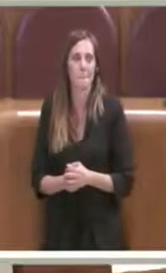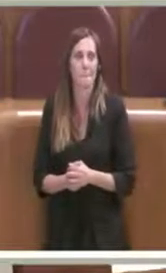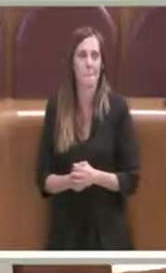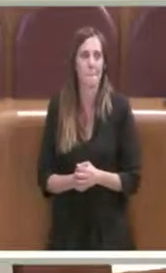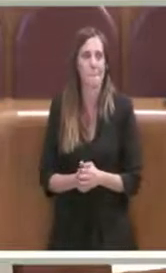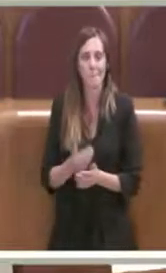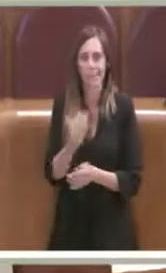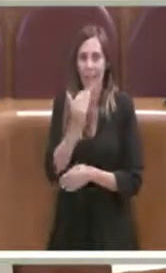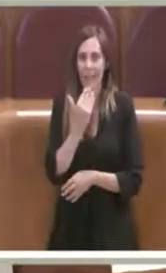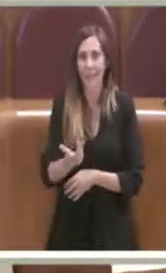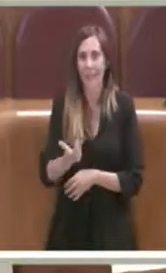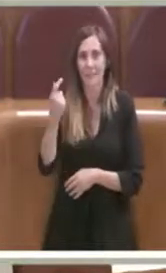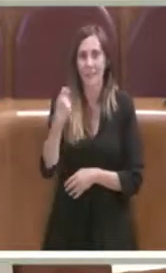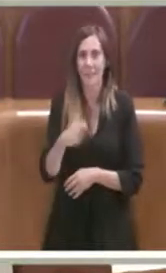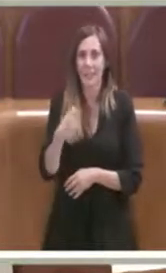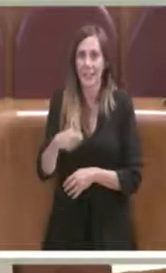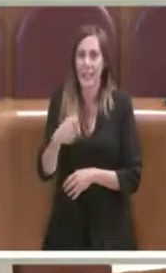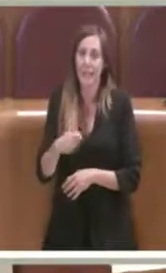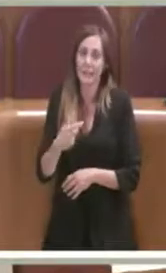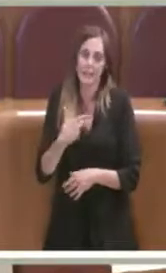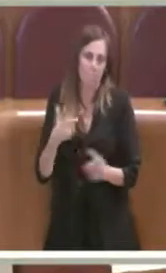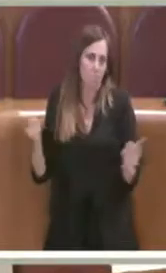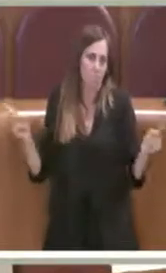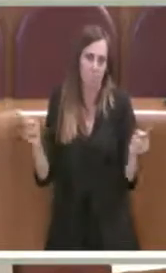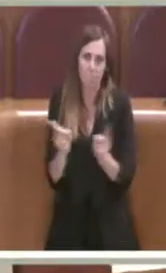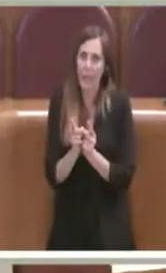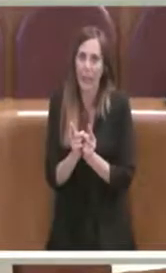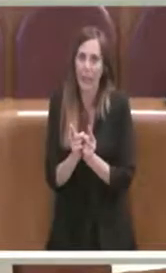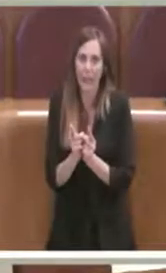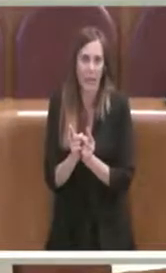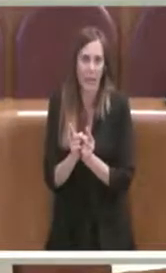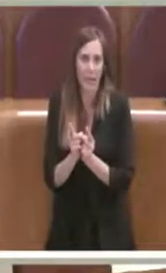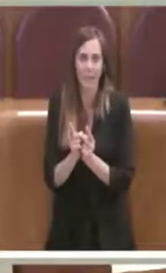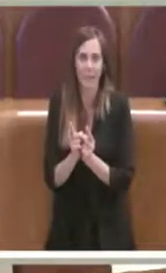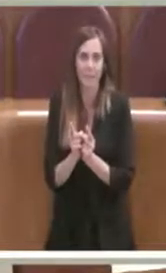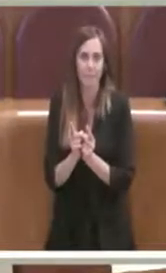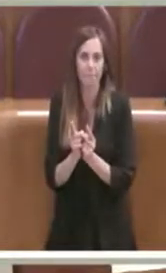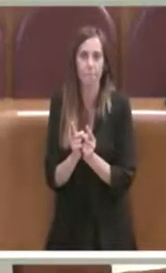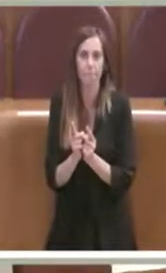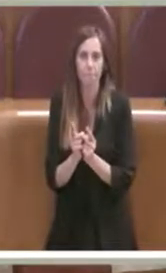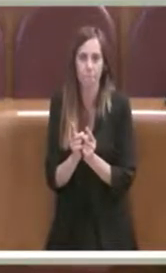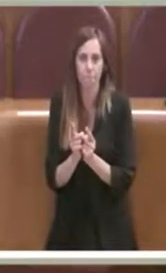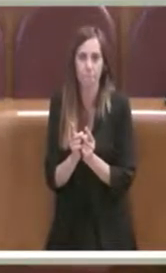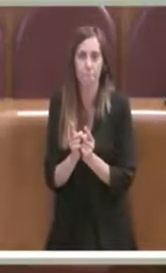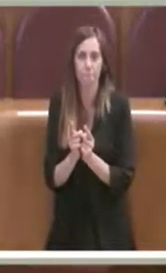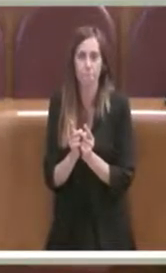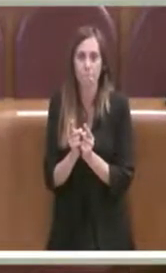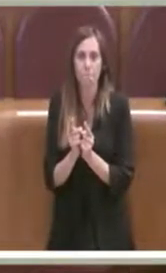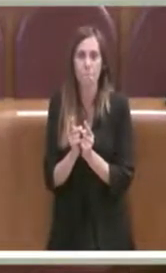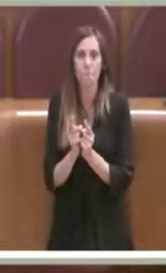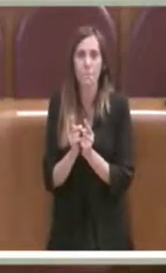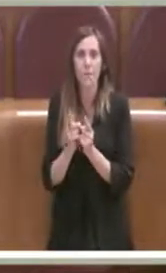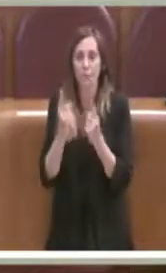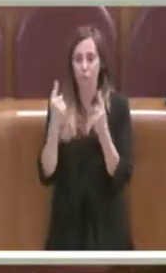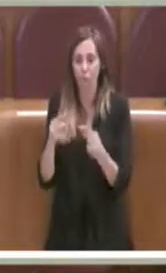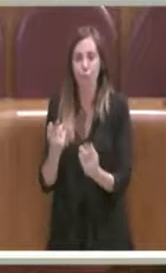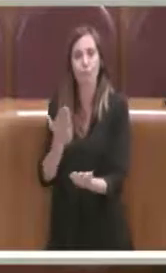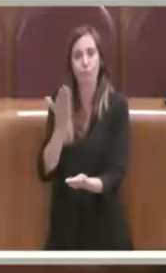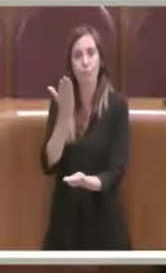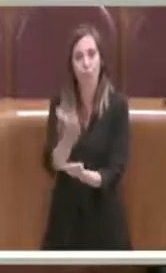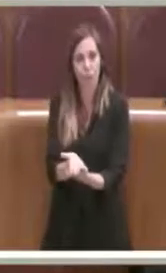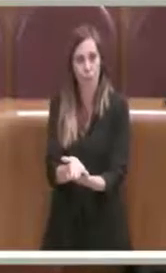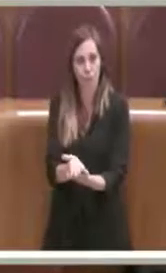Grazie Presidente, non molti meno perché chiaramente questa proposta di